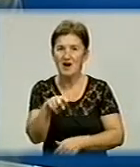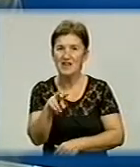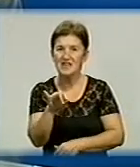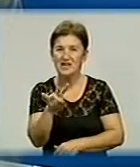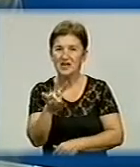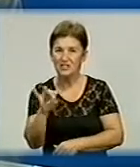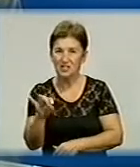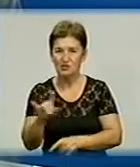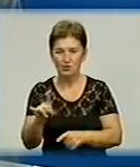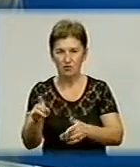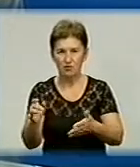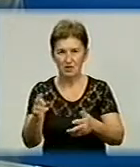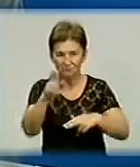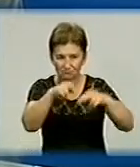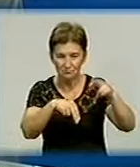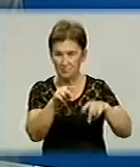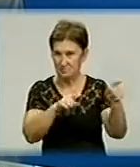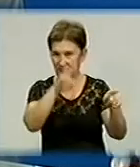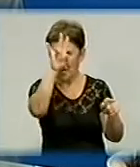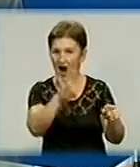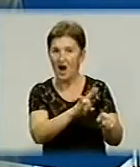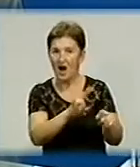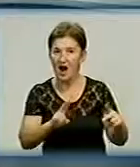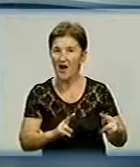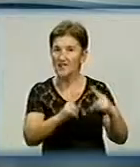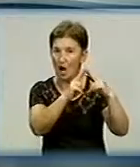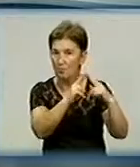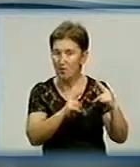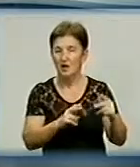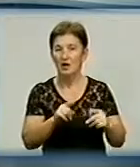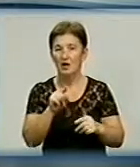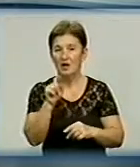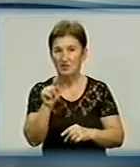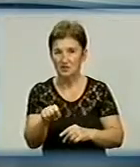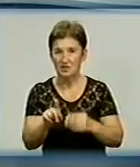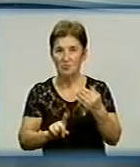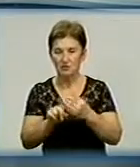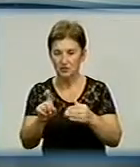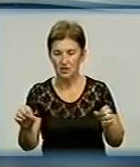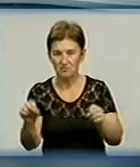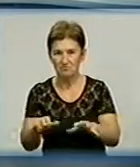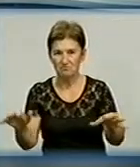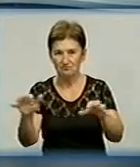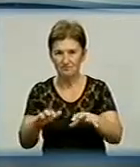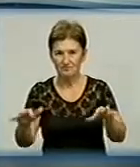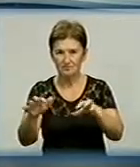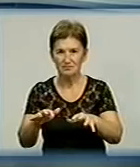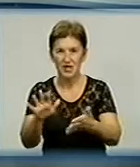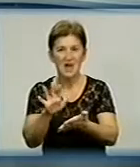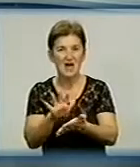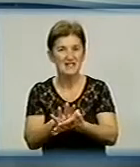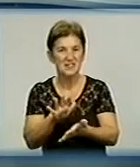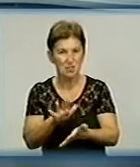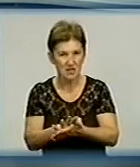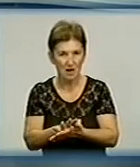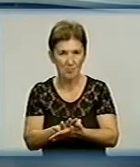самого храму. Пізніше, коли ці ями почали заповнюватися сміттям, але це було